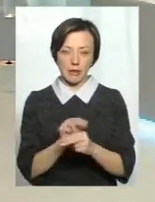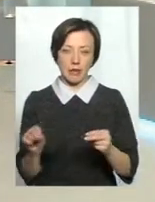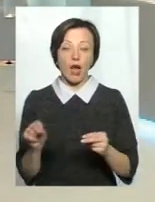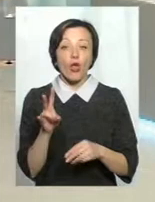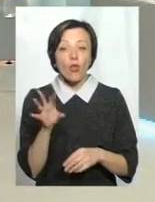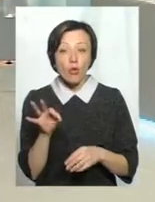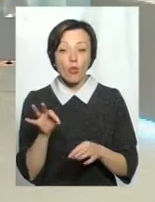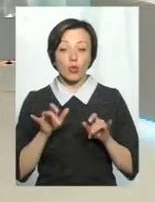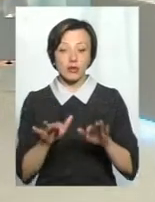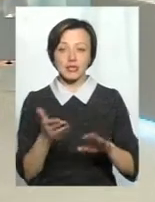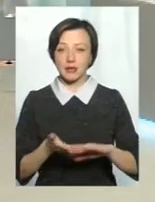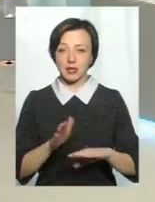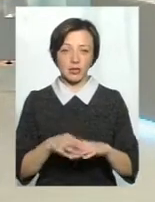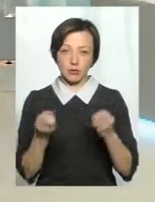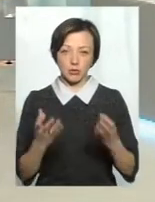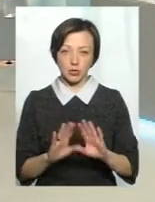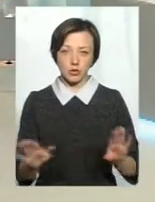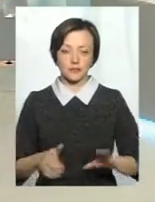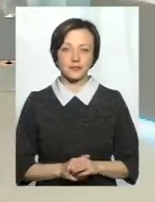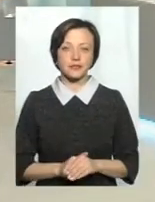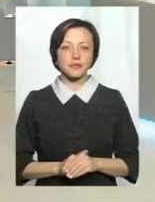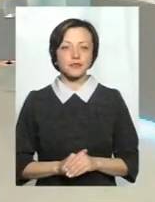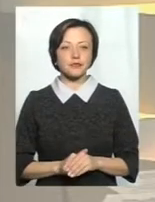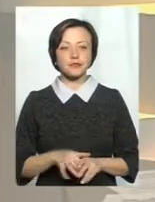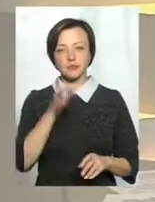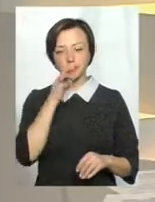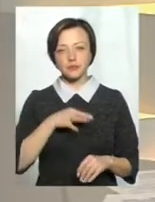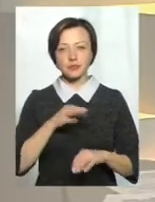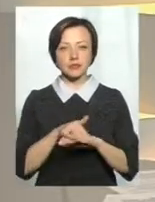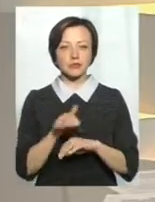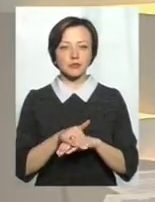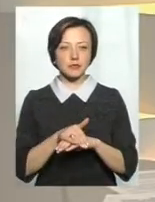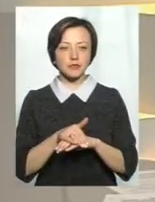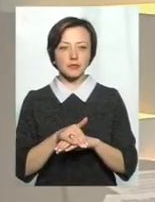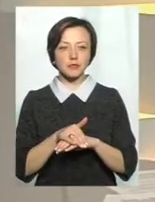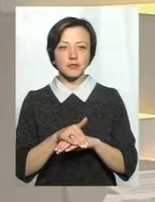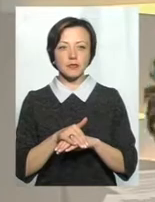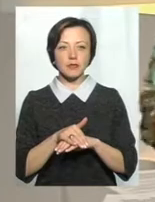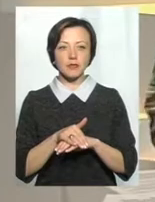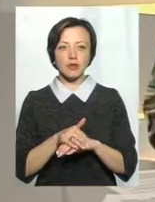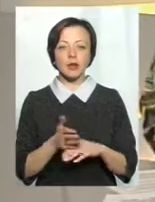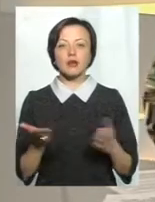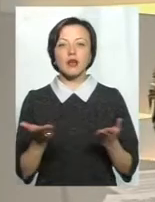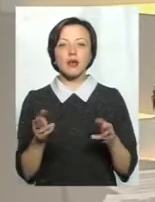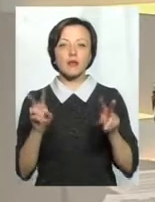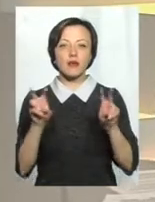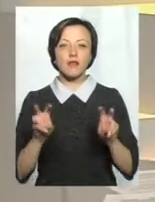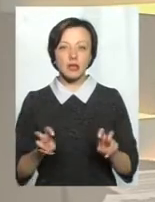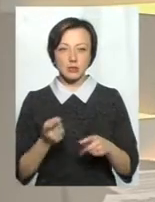але процес складний і непростий. Скажіть, будь ласка, з якими видами